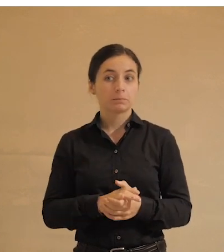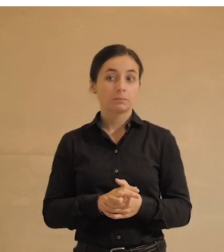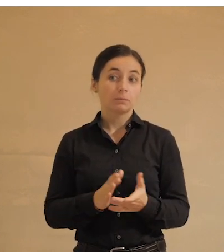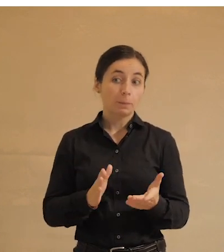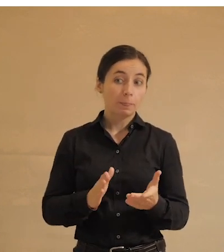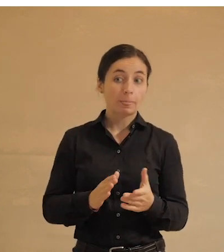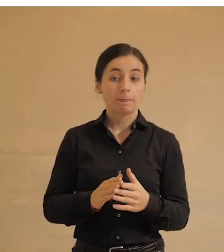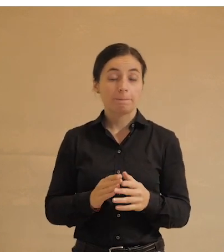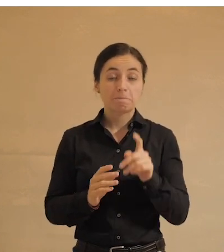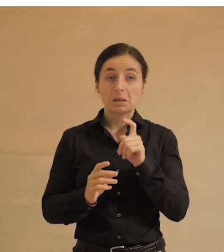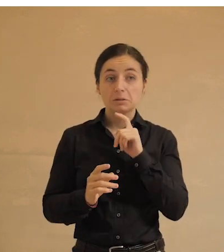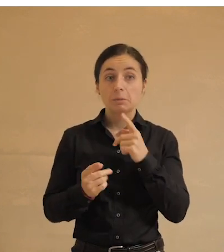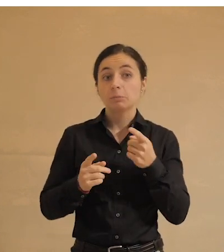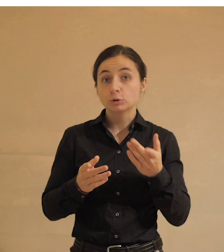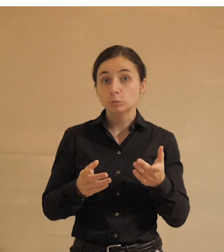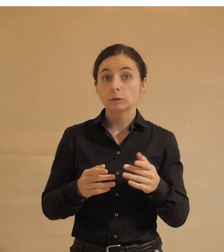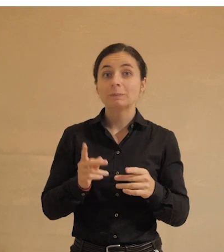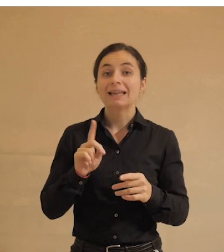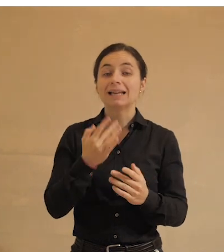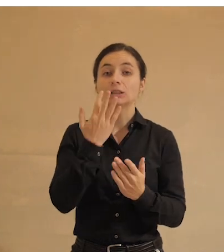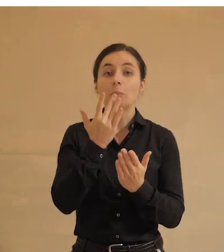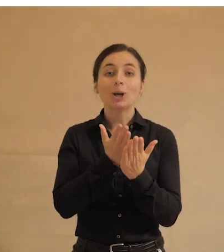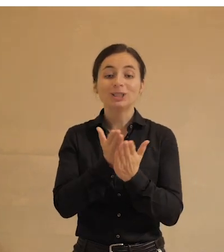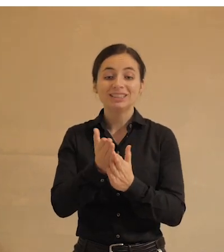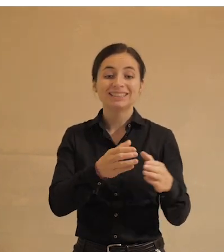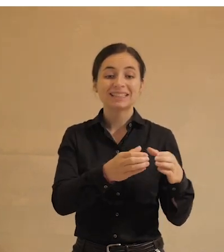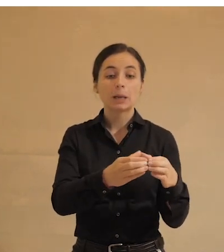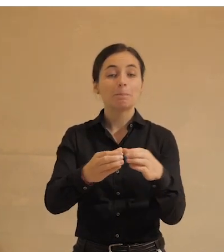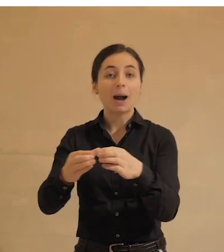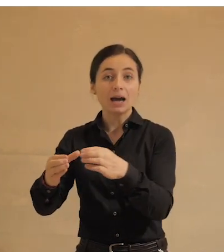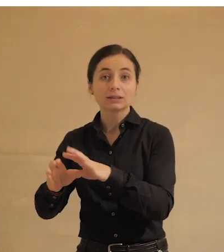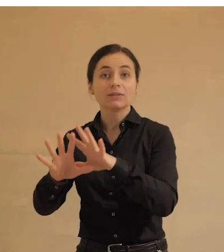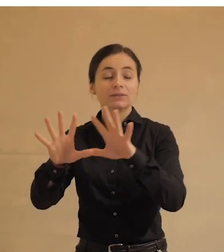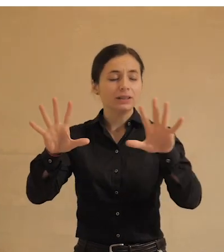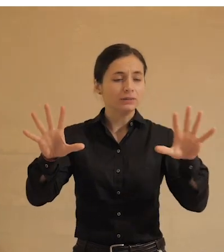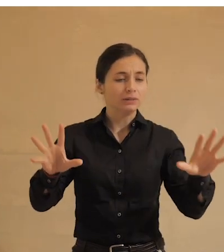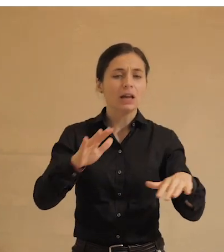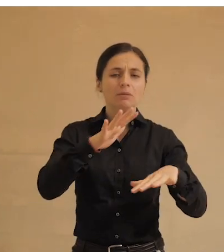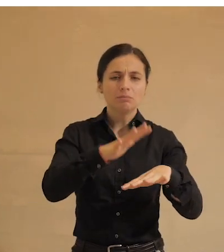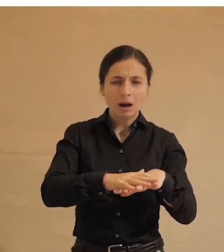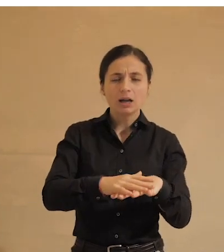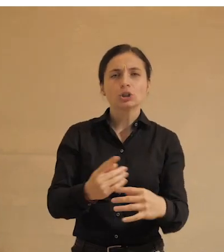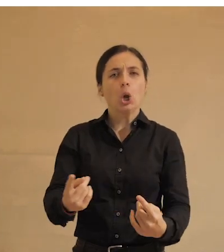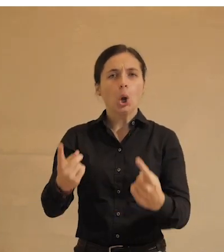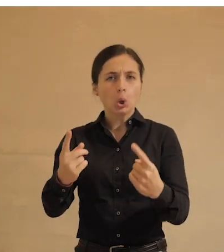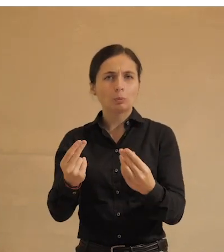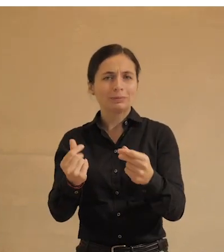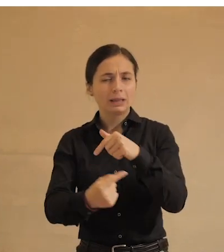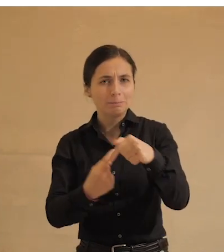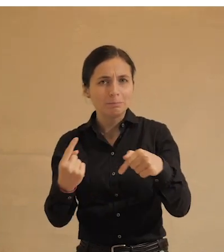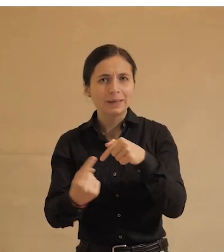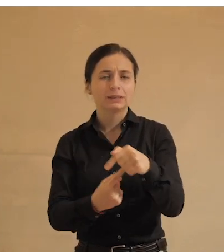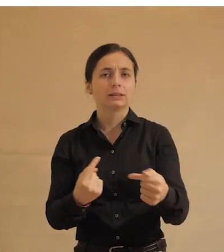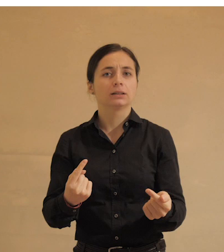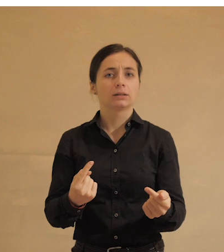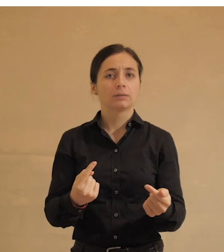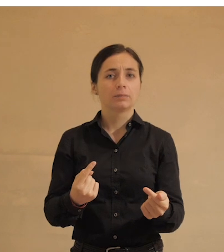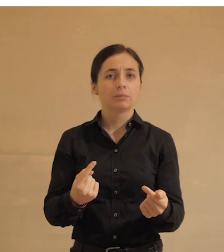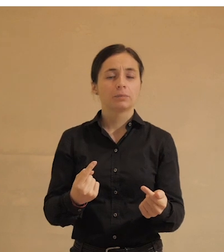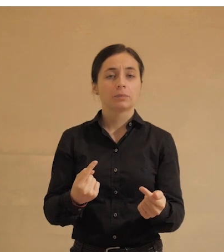что, не очень понятно. Даже политические партии, вот, в общем, все, и банки, и крупный бизнес, уж, казалось бы, какие,